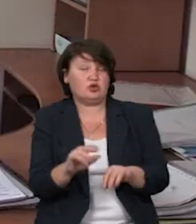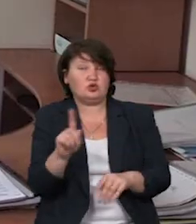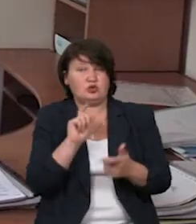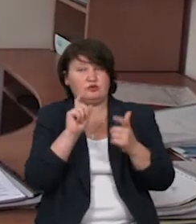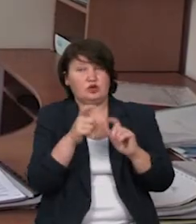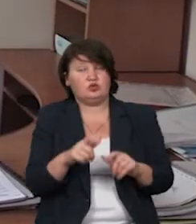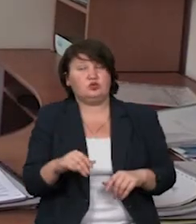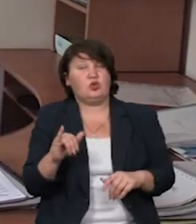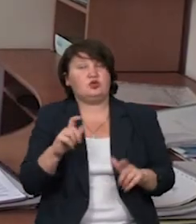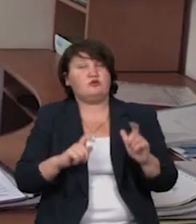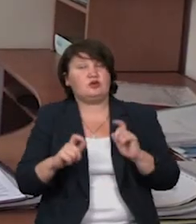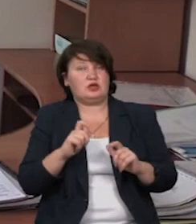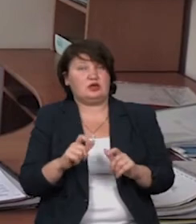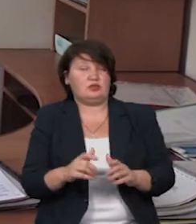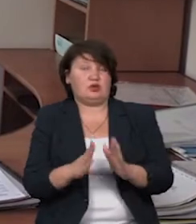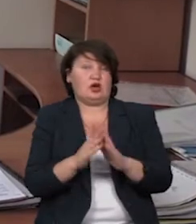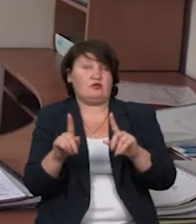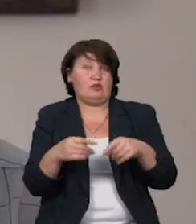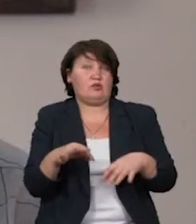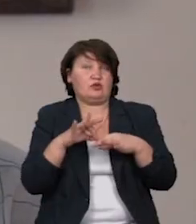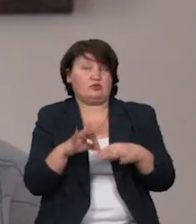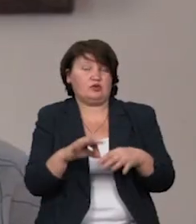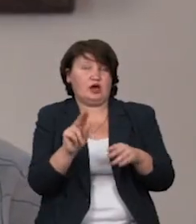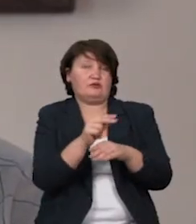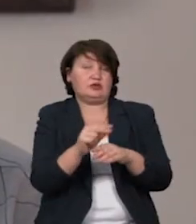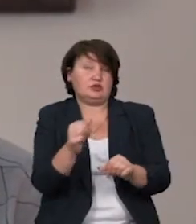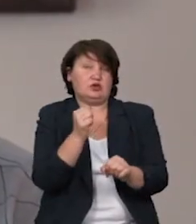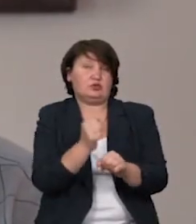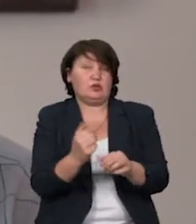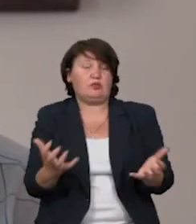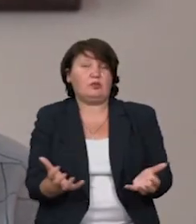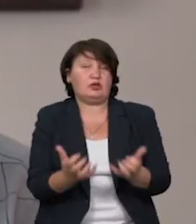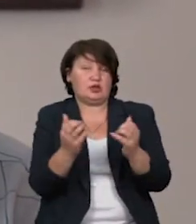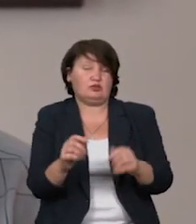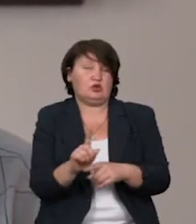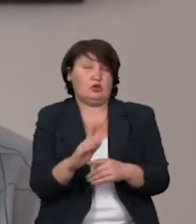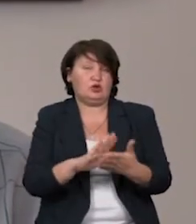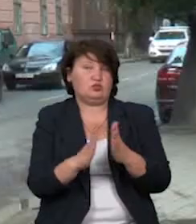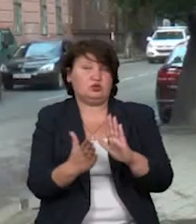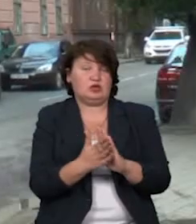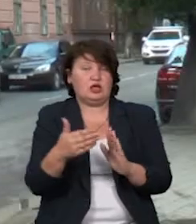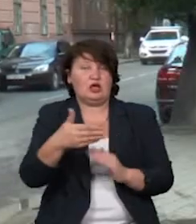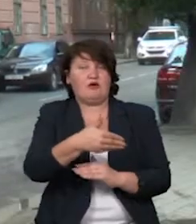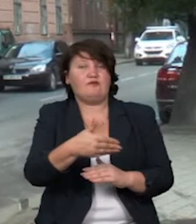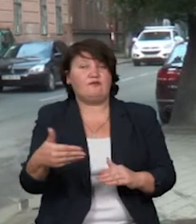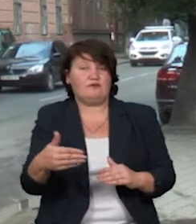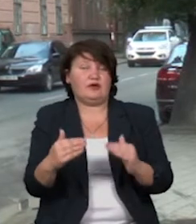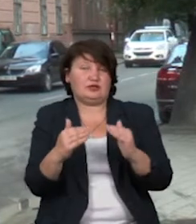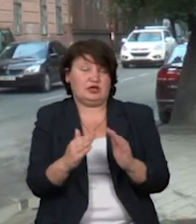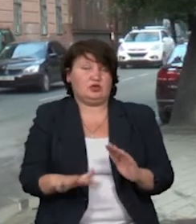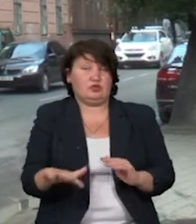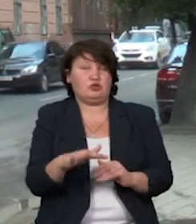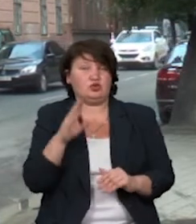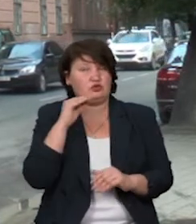до університету з проханням-вимогою провести комплекс реставраційних робіт по підтриманню у належному стані, зокрема фасаду, приміщені на Шевченка, 32.